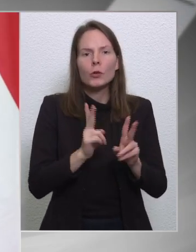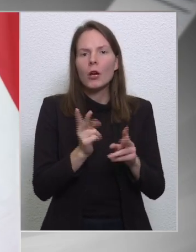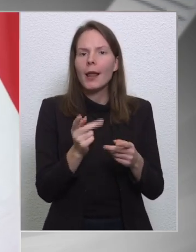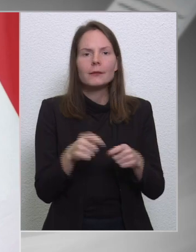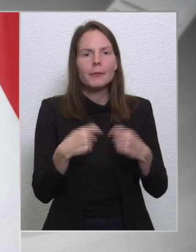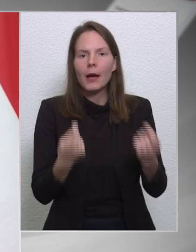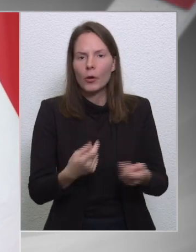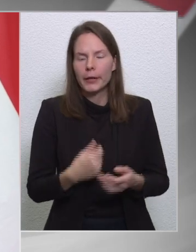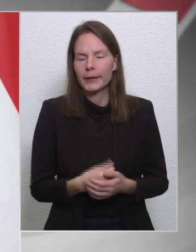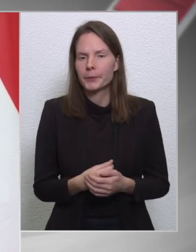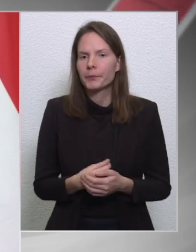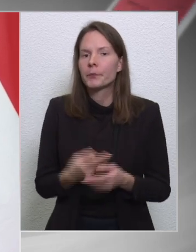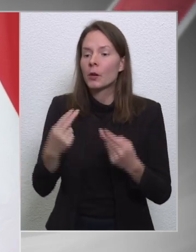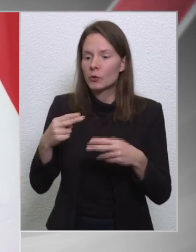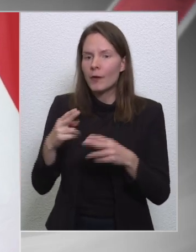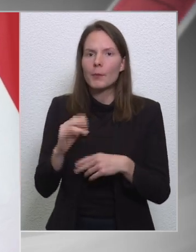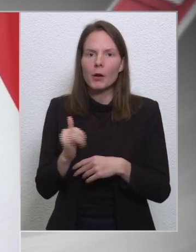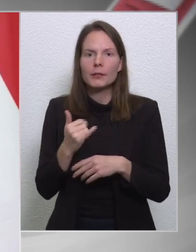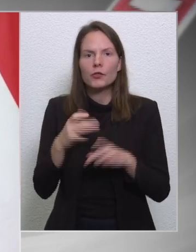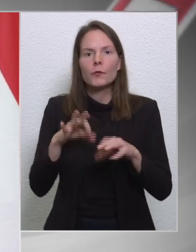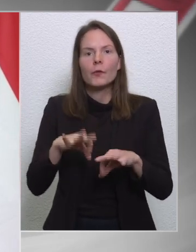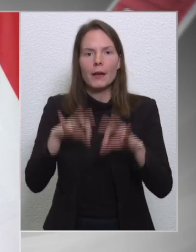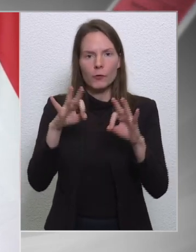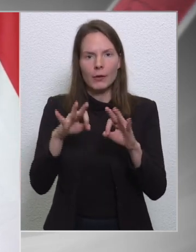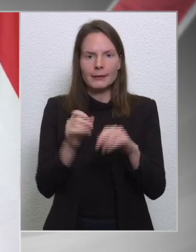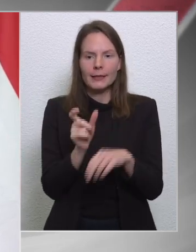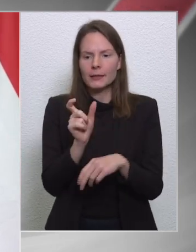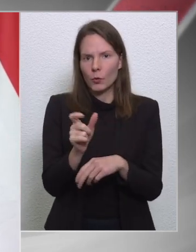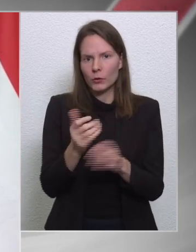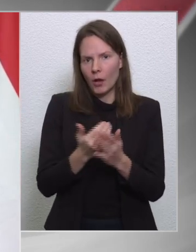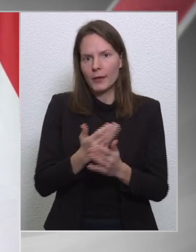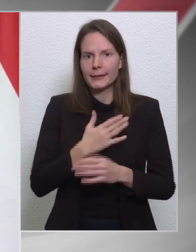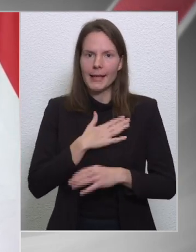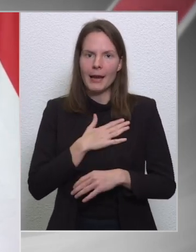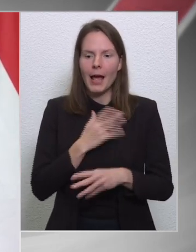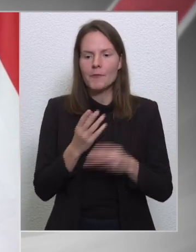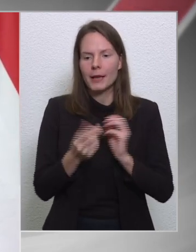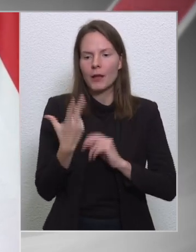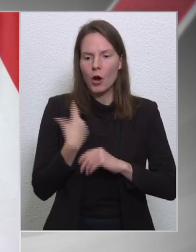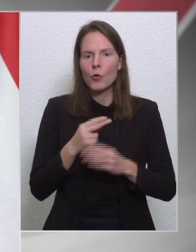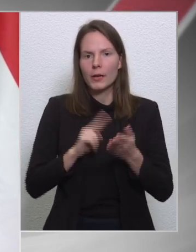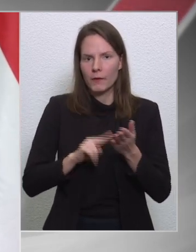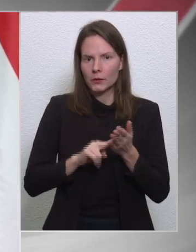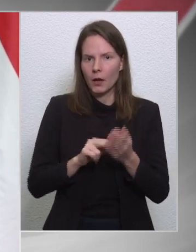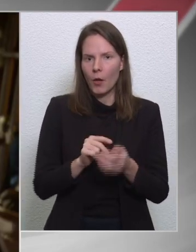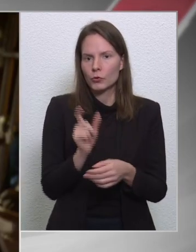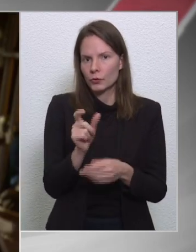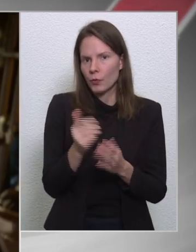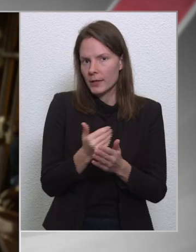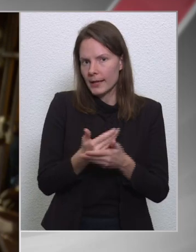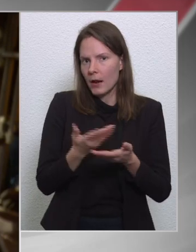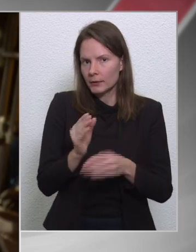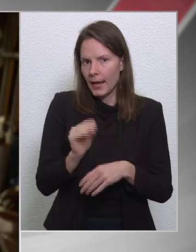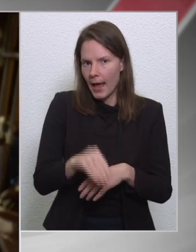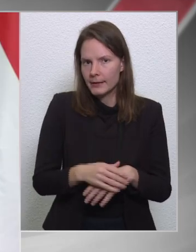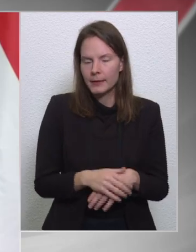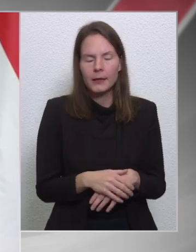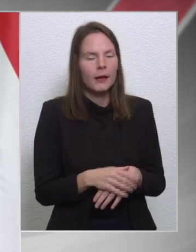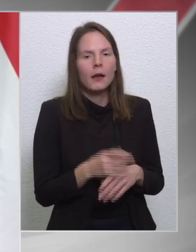Tulajdonképpen a felfüggésztés szót használnám, azért, mert az angol hivatalos szóhasználat is ez. És az alól hogyan lehet kijönni?